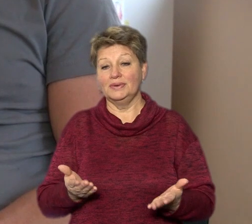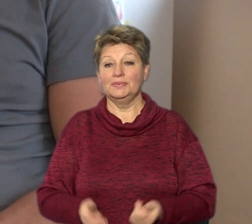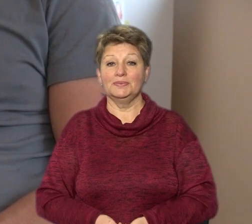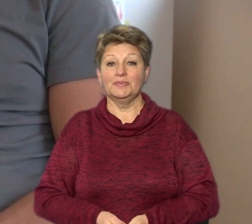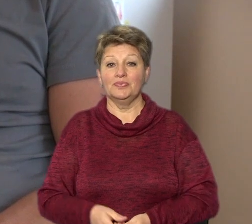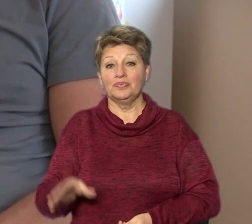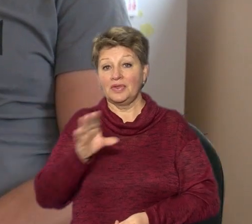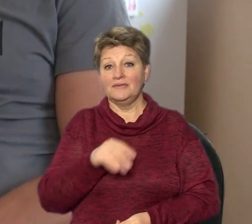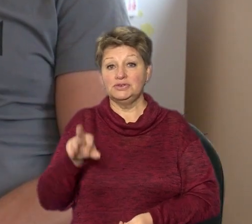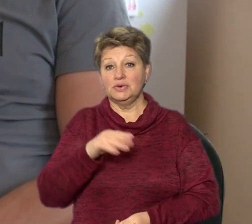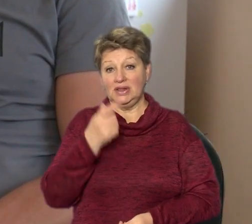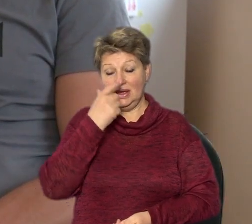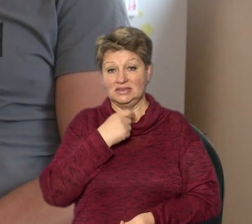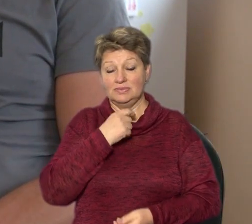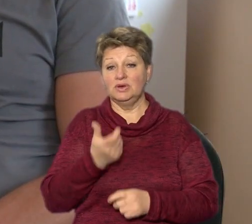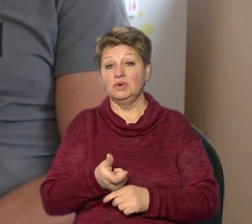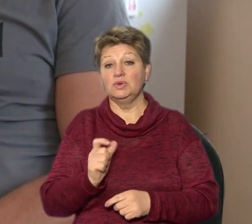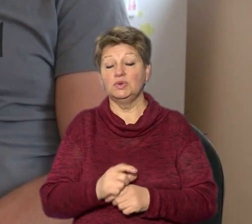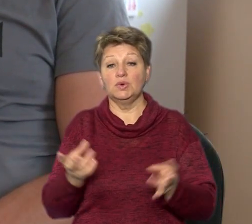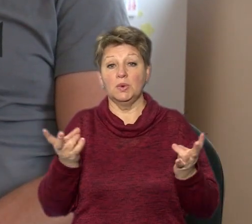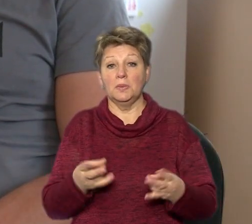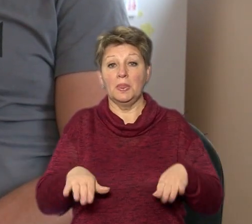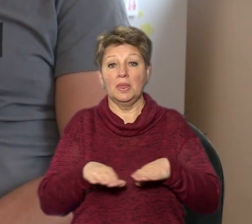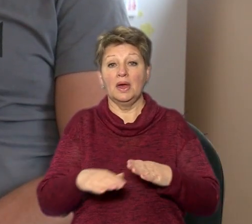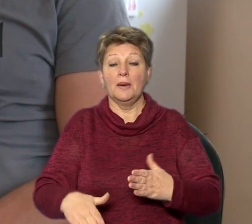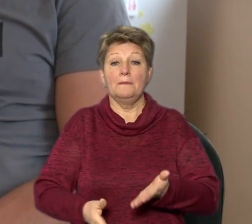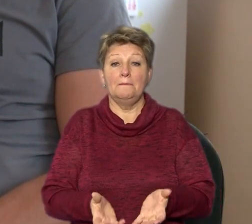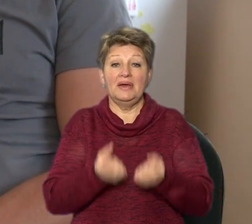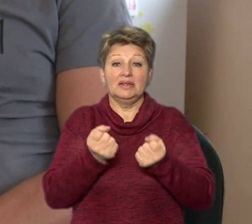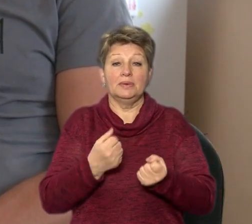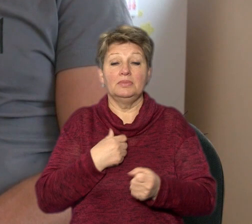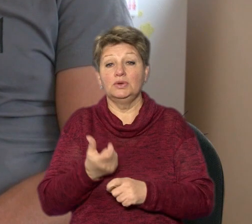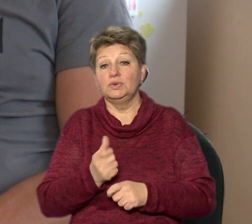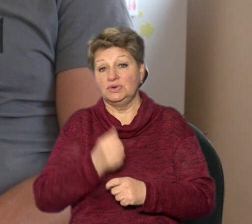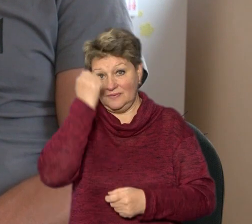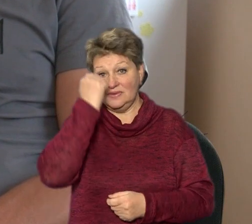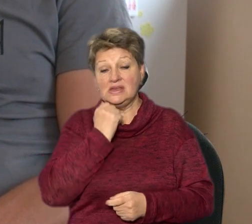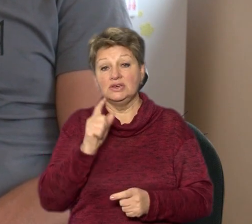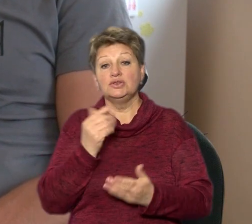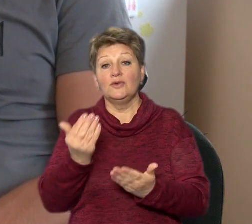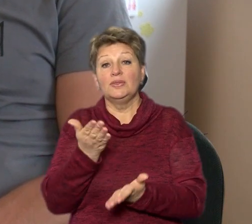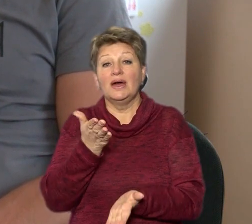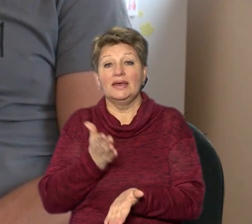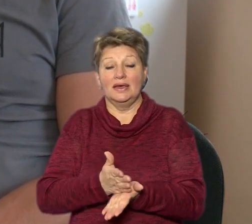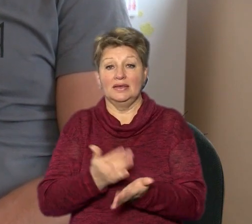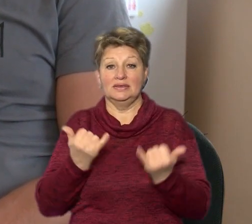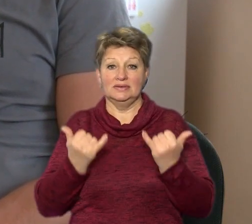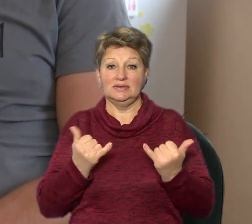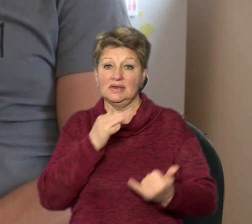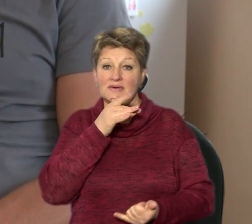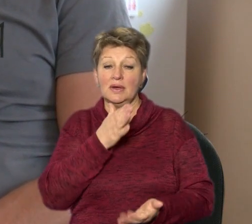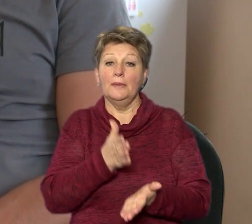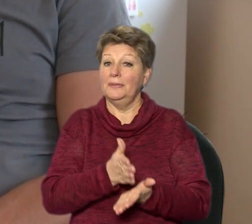Все для себе. Дуже потрібна така підтримка, і ми дуже вдячні, що вона є. В цей час вона